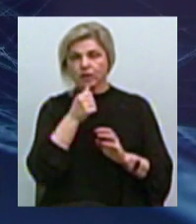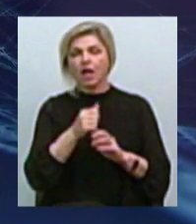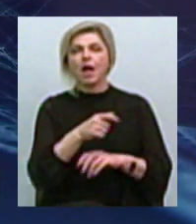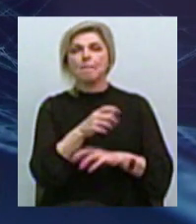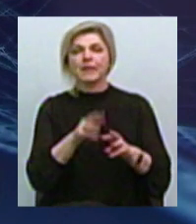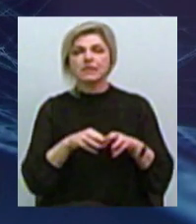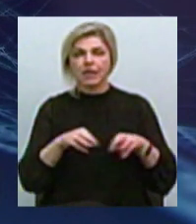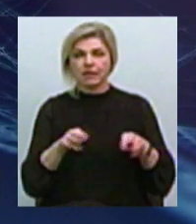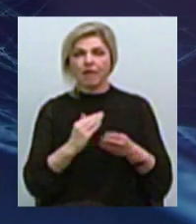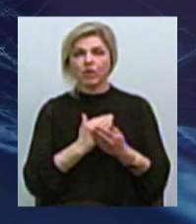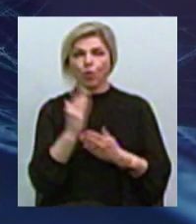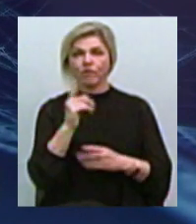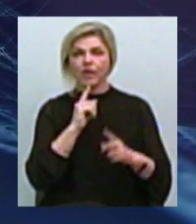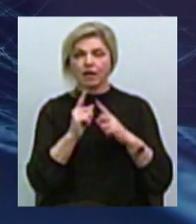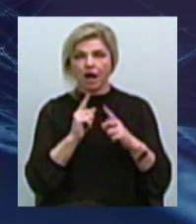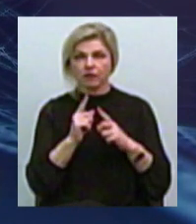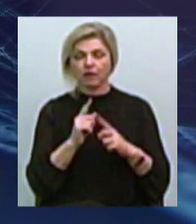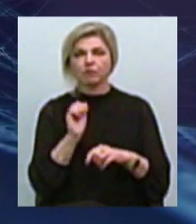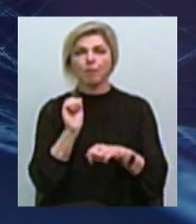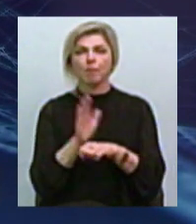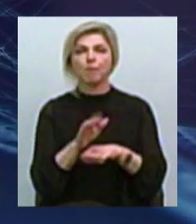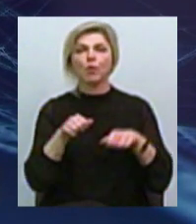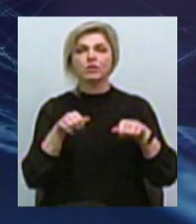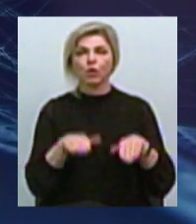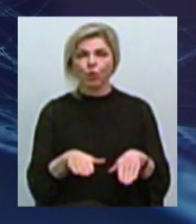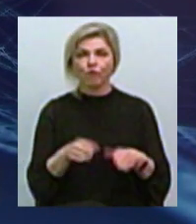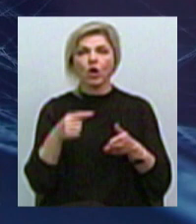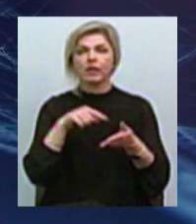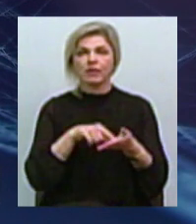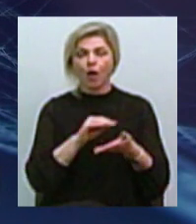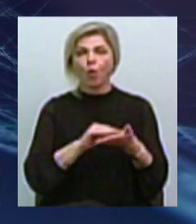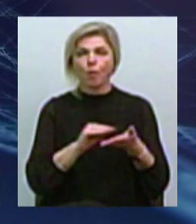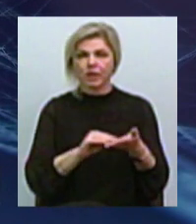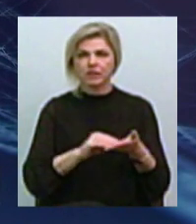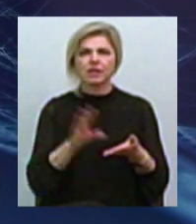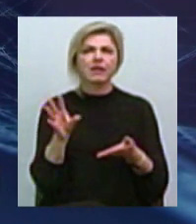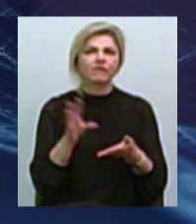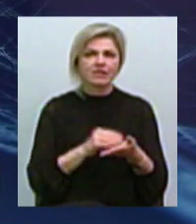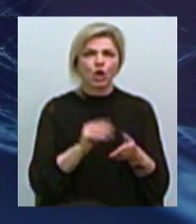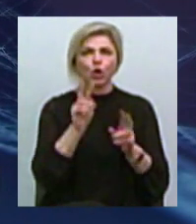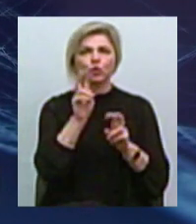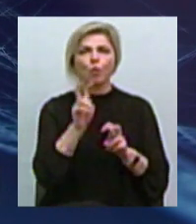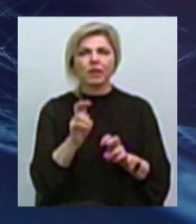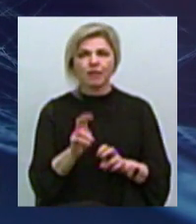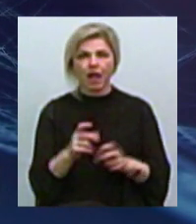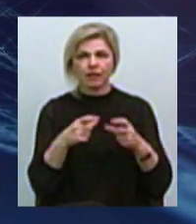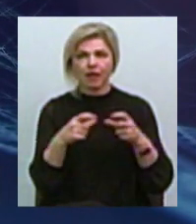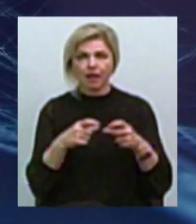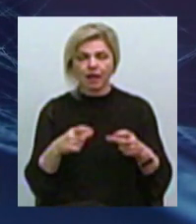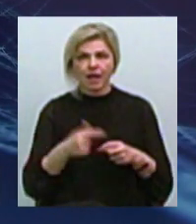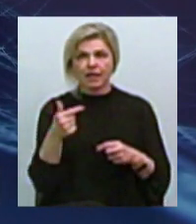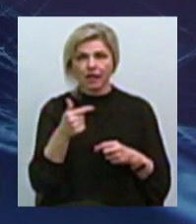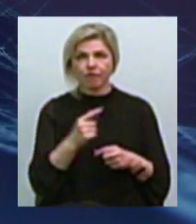видала постанову В якій були описані усі номінали гривні з 1